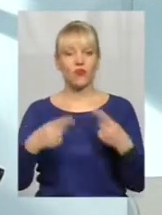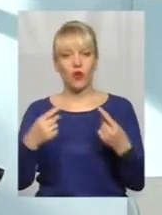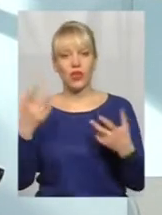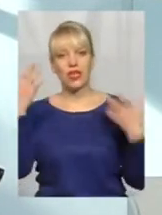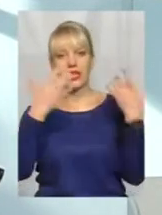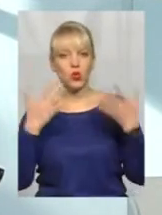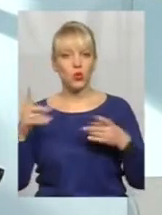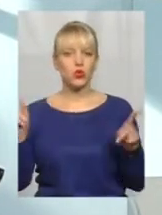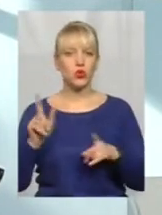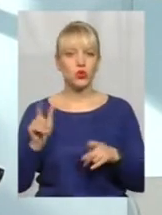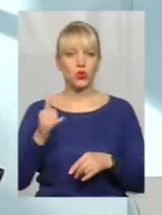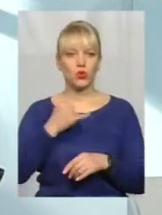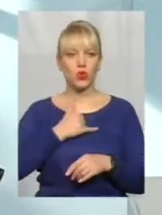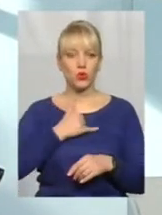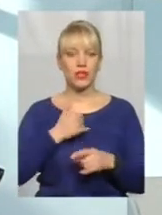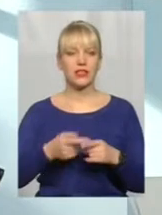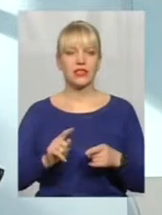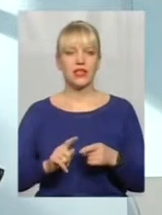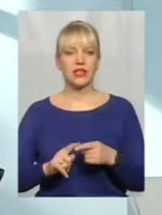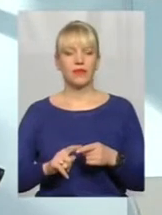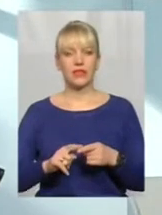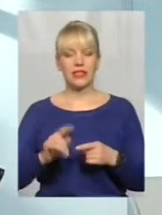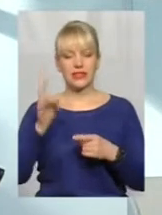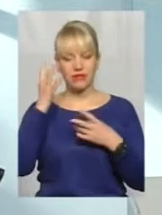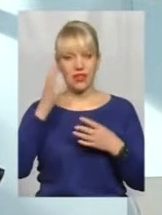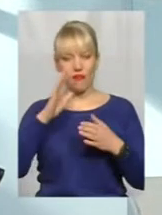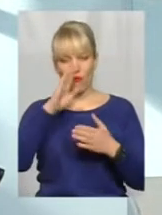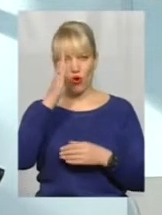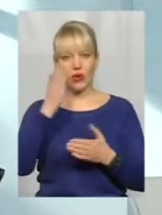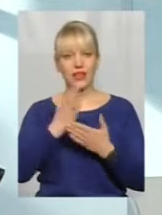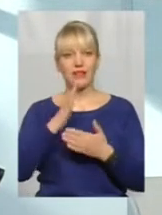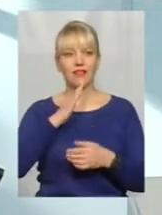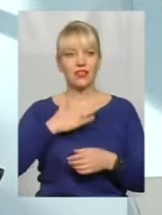що наш цивілізаційний ворог є наш брат.